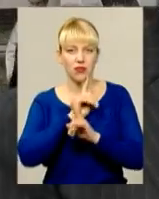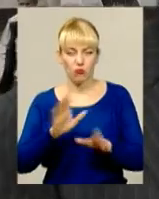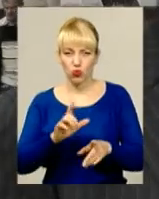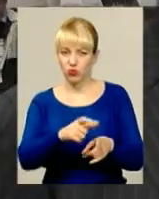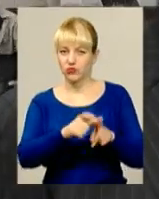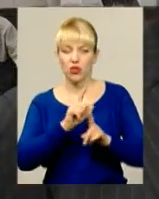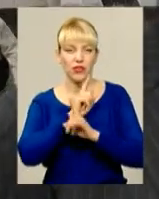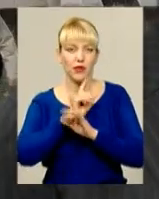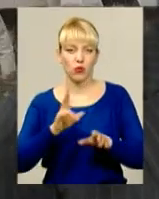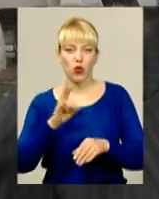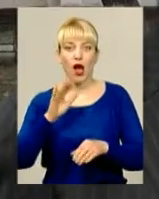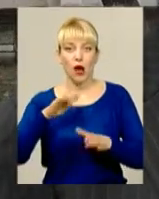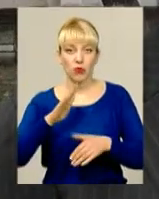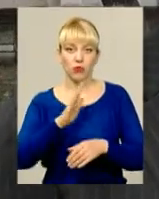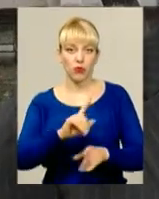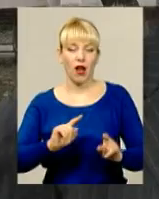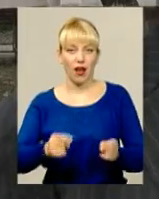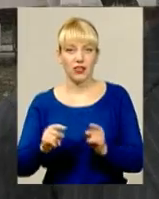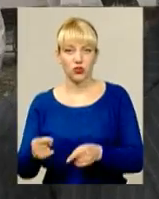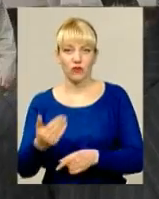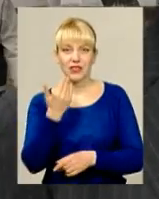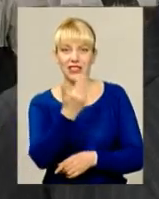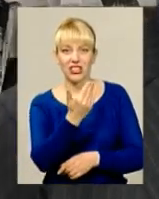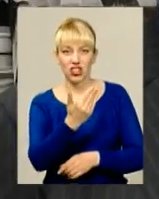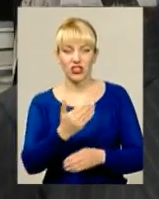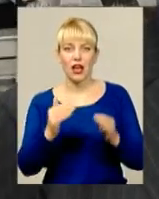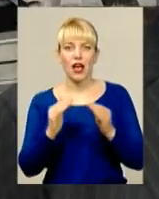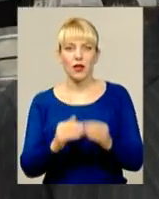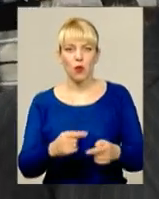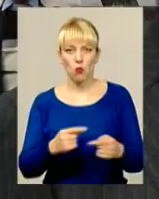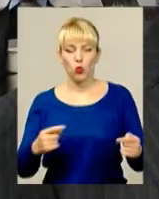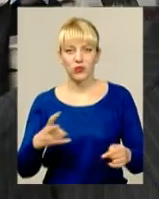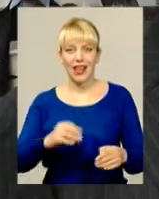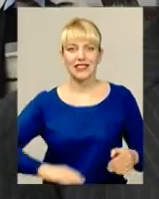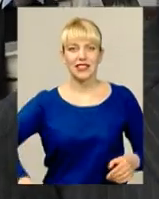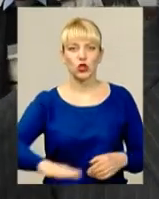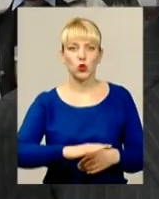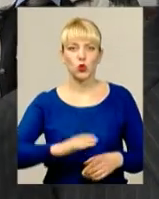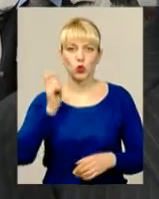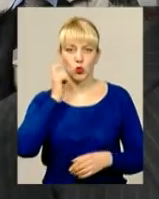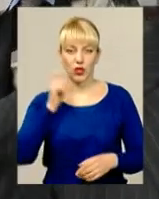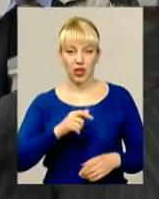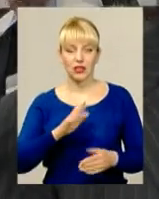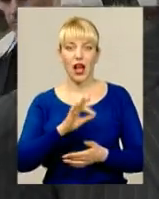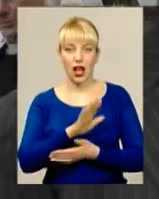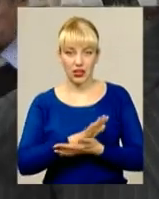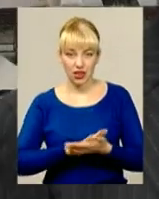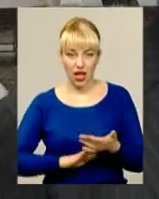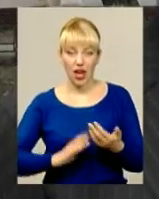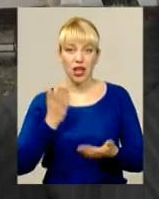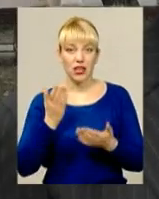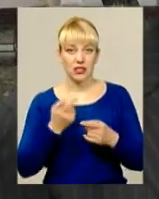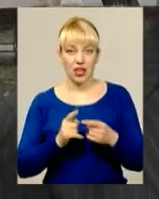Ну а далі будемо арестовувати їхність в початку на території України, а далі, коли ця можливість буде ущерпана, то